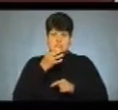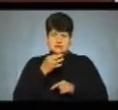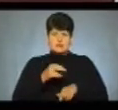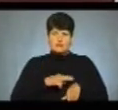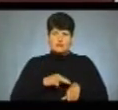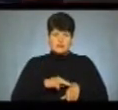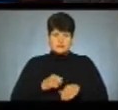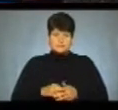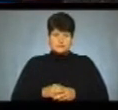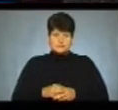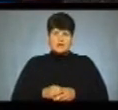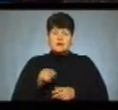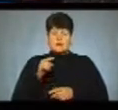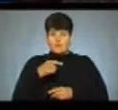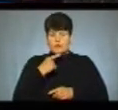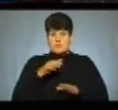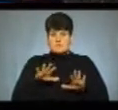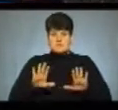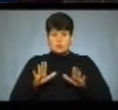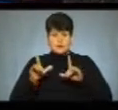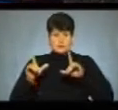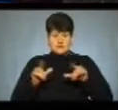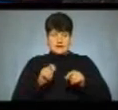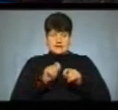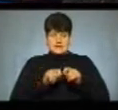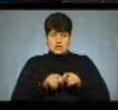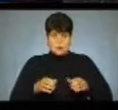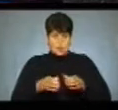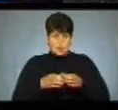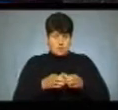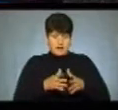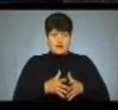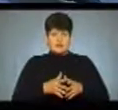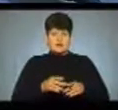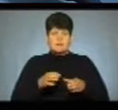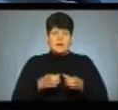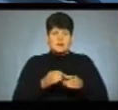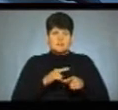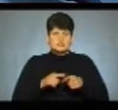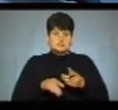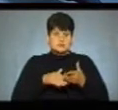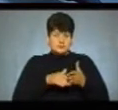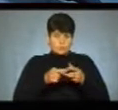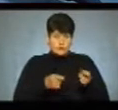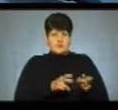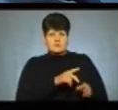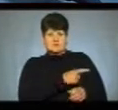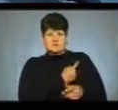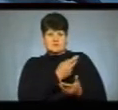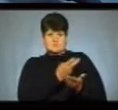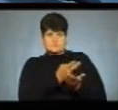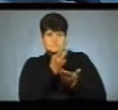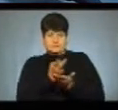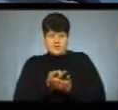області Сергій Крета. За його словами, на місце події виїжджала слідчо-оперативна група та бригада швидкої. Травмоване госпіталізували до лікарні, але